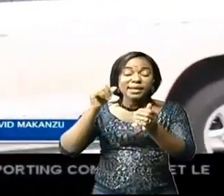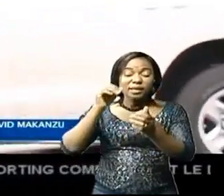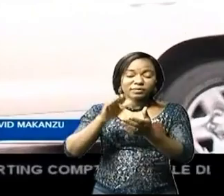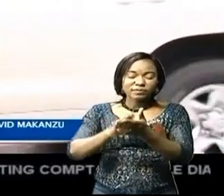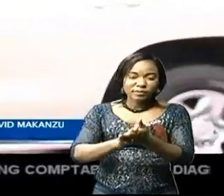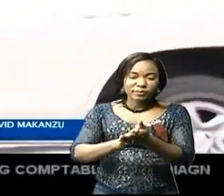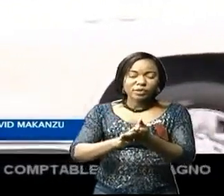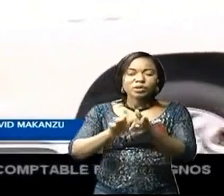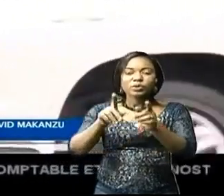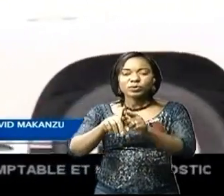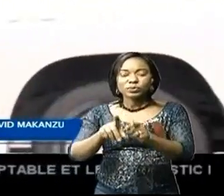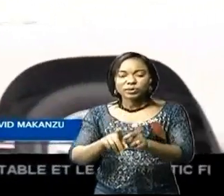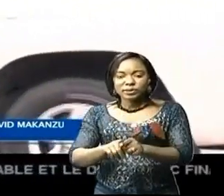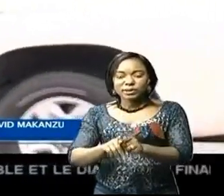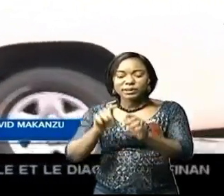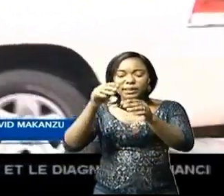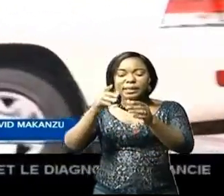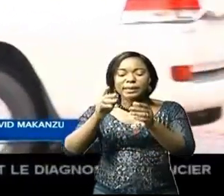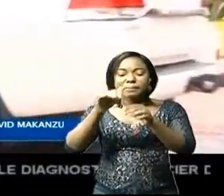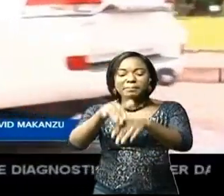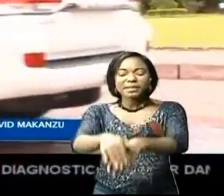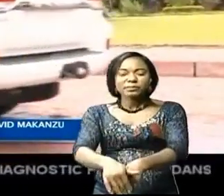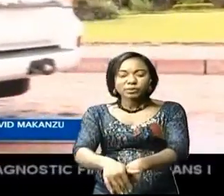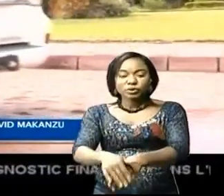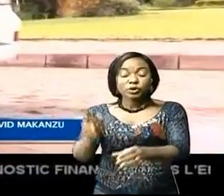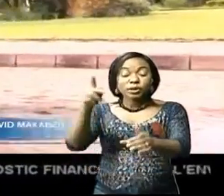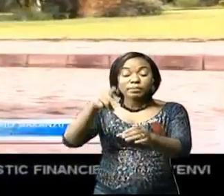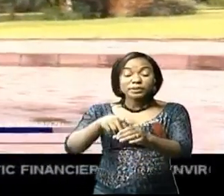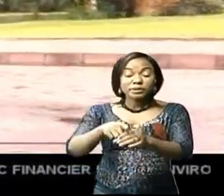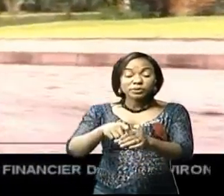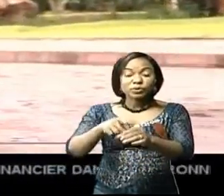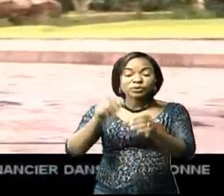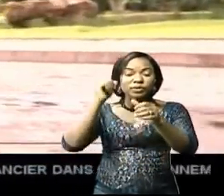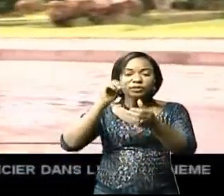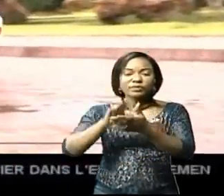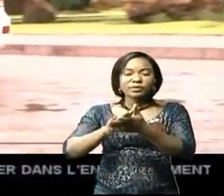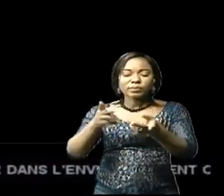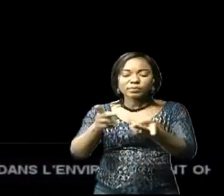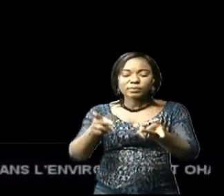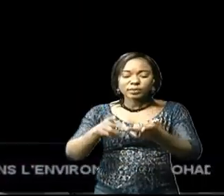ressources et la participation des femmes aux prises des décisions.